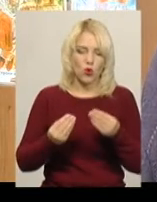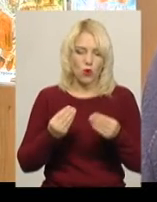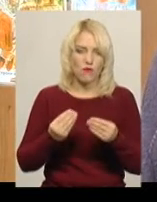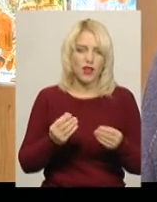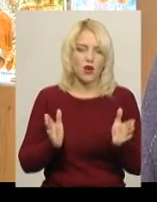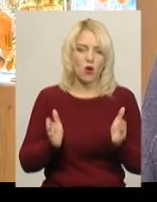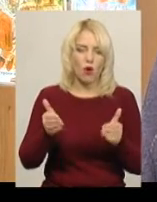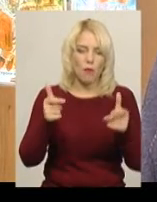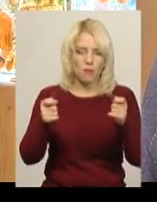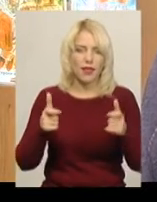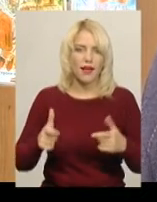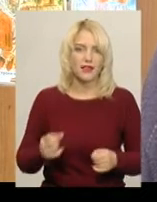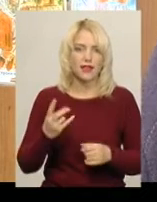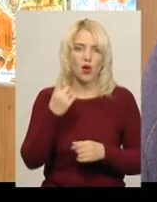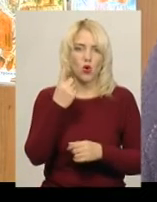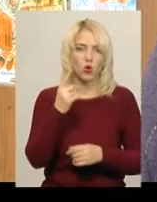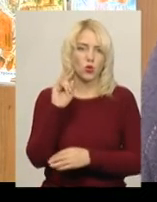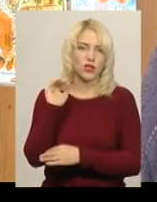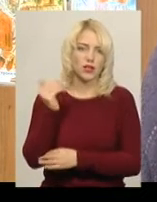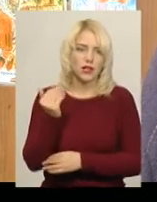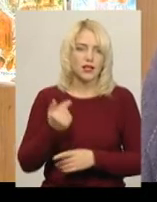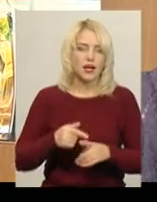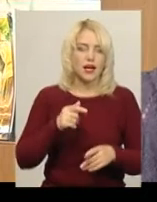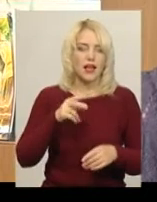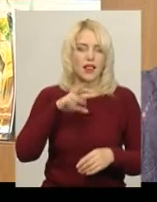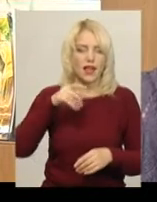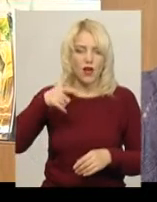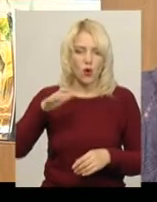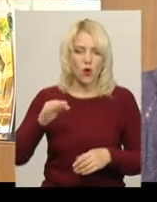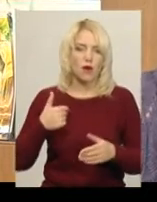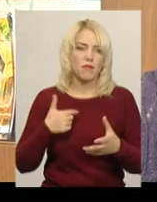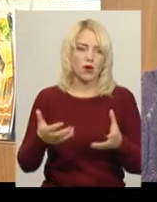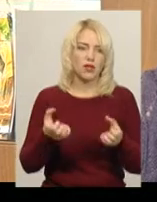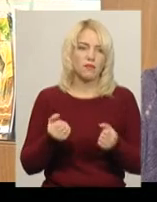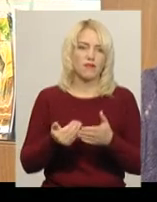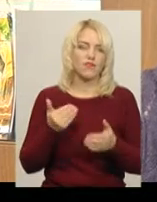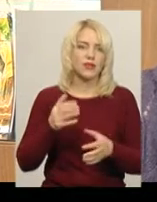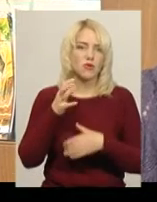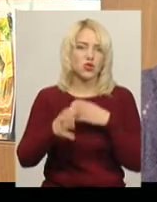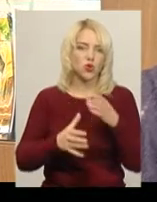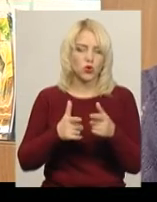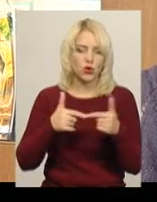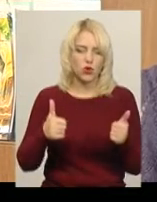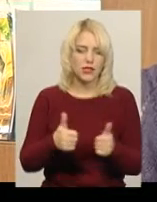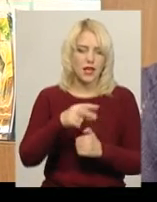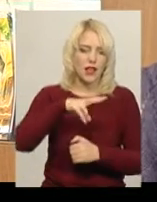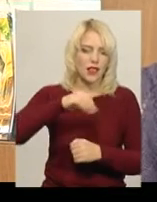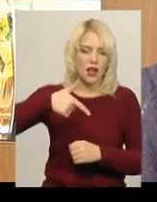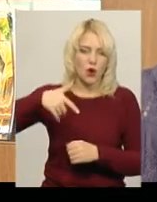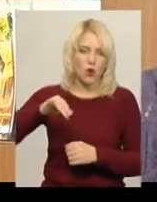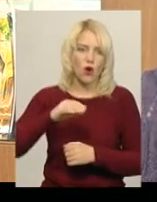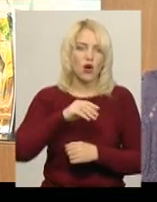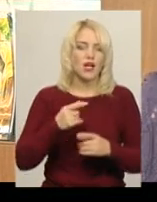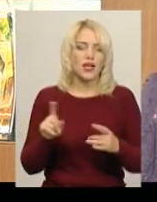ми отримали від міжнародної організації Lego Foundation, які надали нам